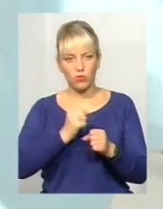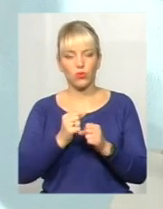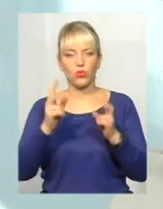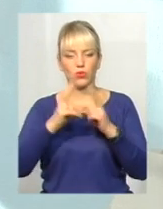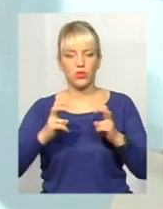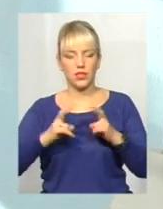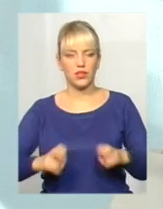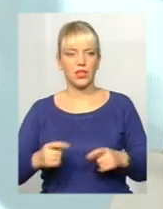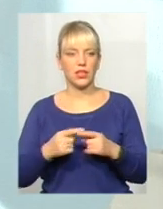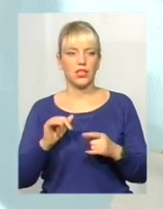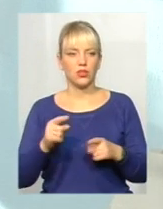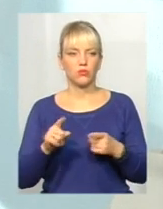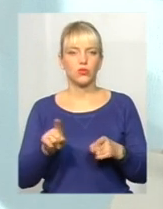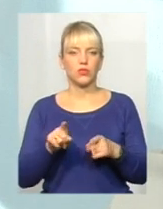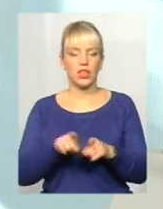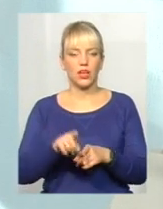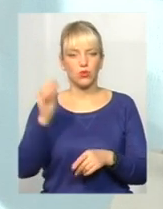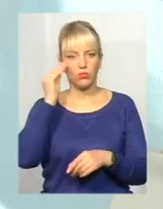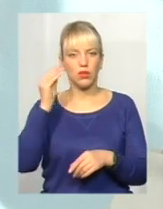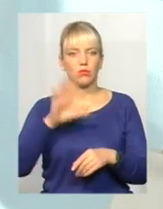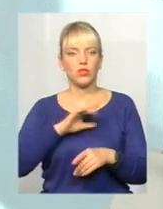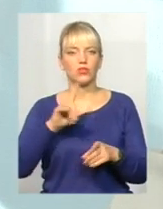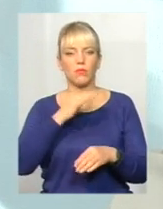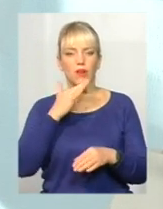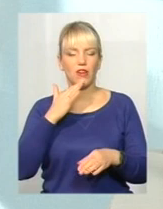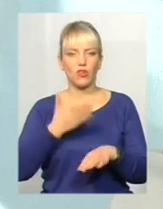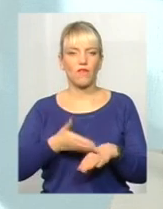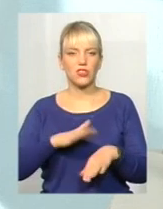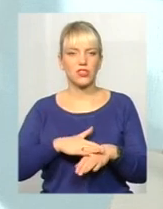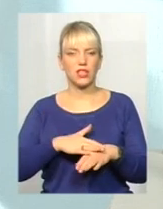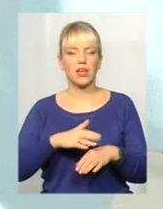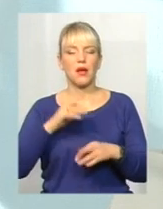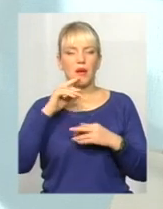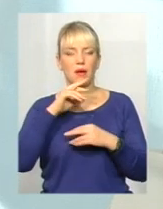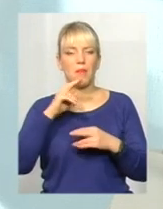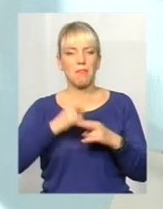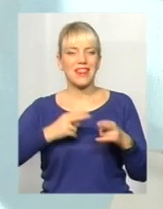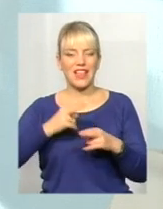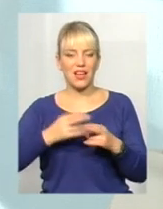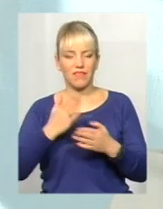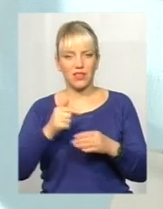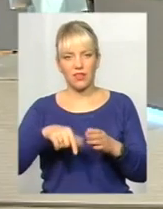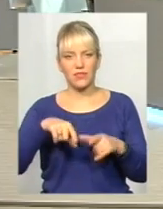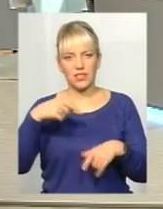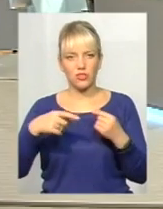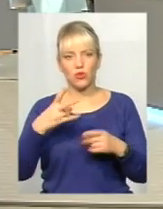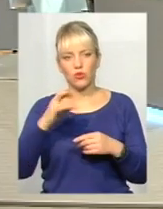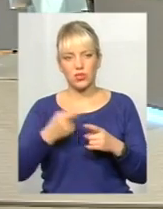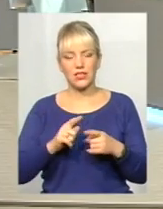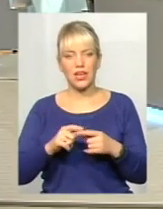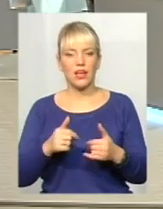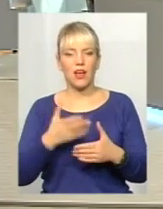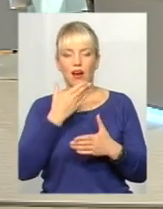тому що така думка ходила, що багато важких металів в цьому, а насправді можна використовувати для одобрення